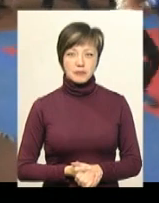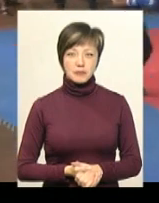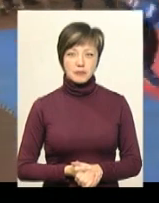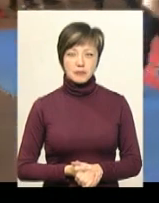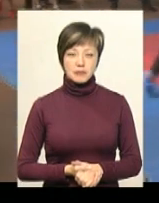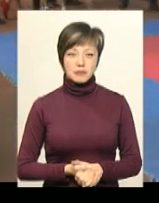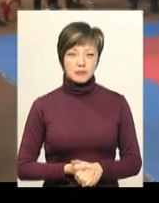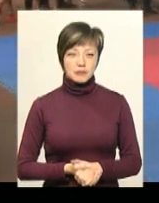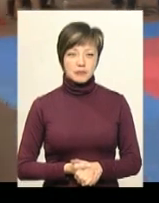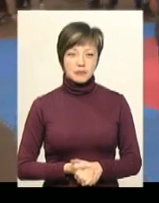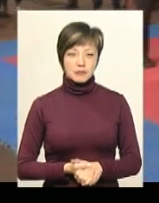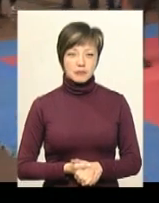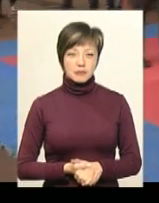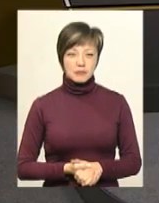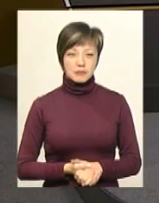новини, Поділяцентр.